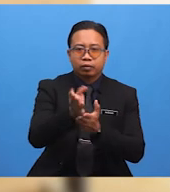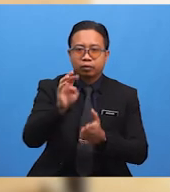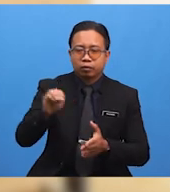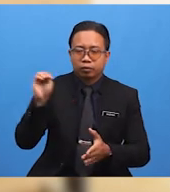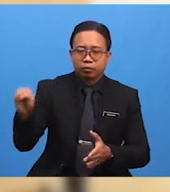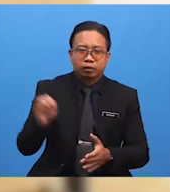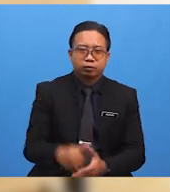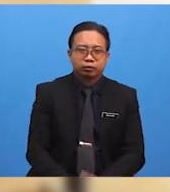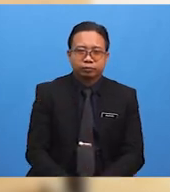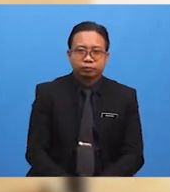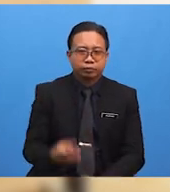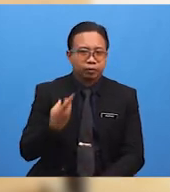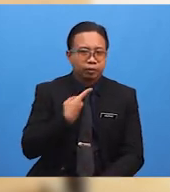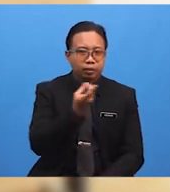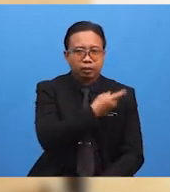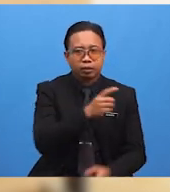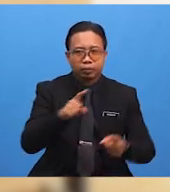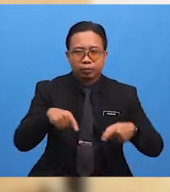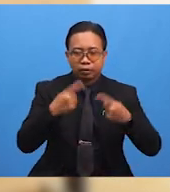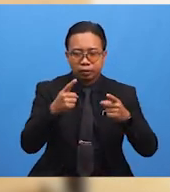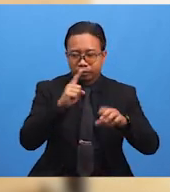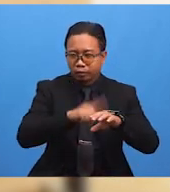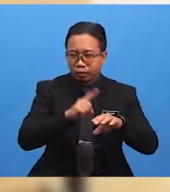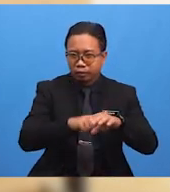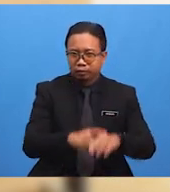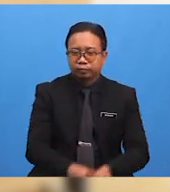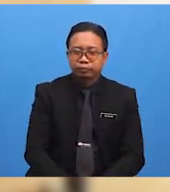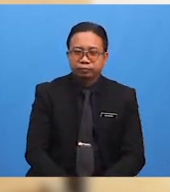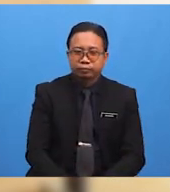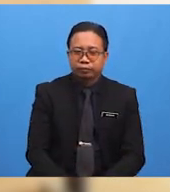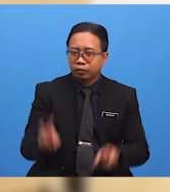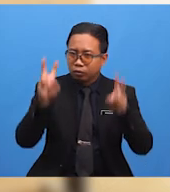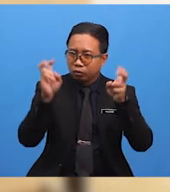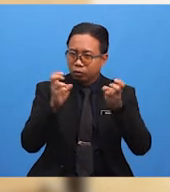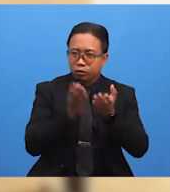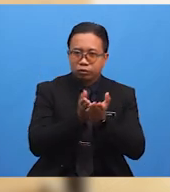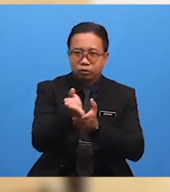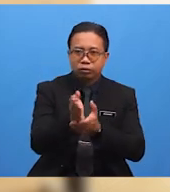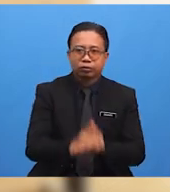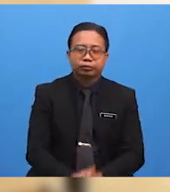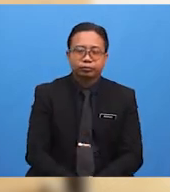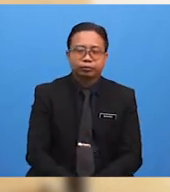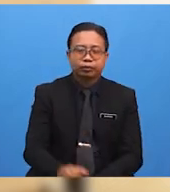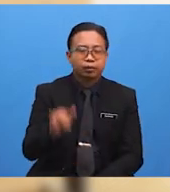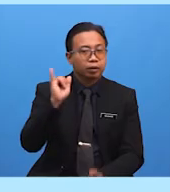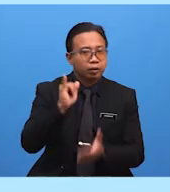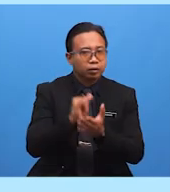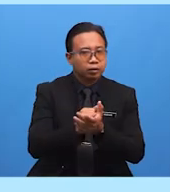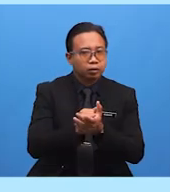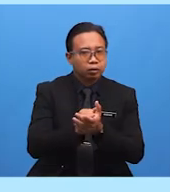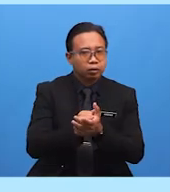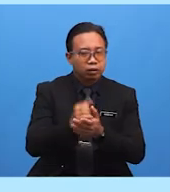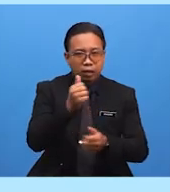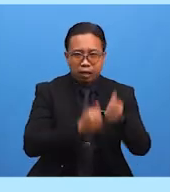Murid-murid Kita Kita Pergi Pula Kepada Subtopik Seterusnya Iaitu